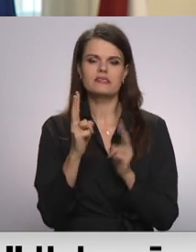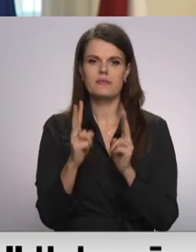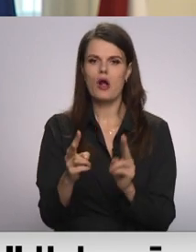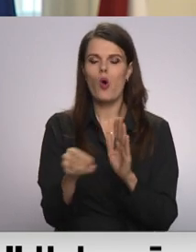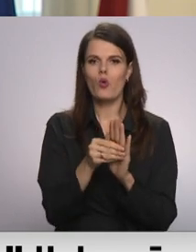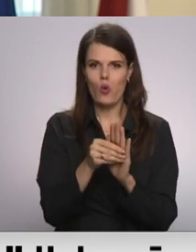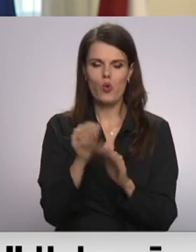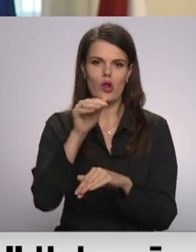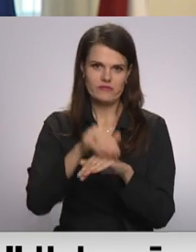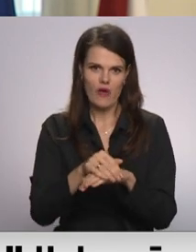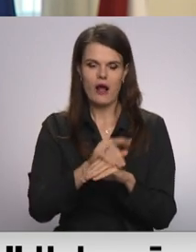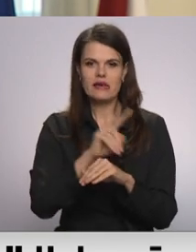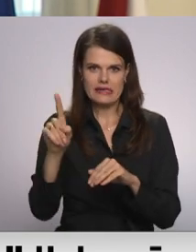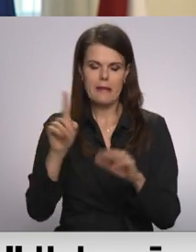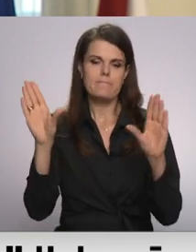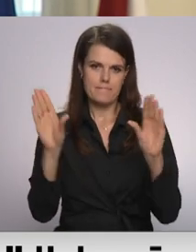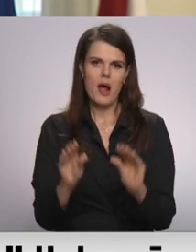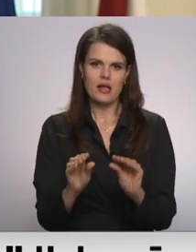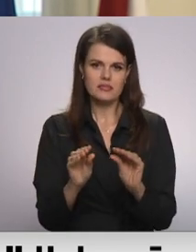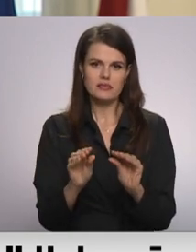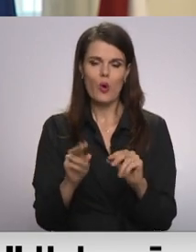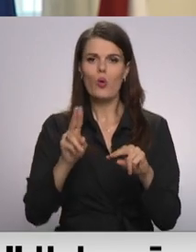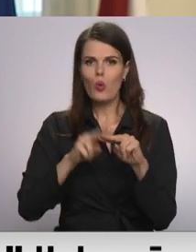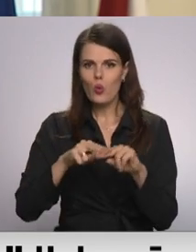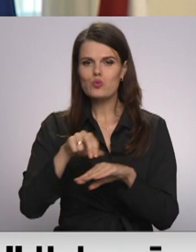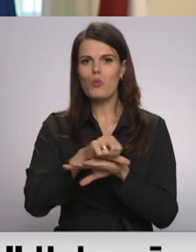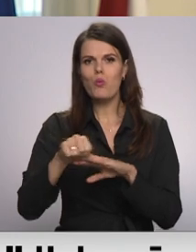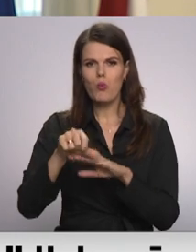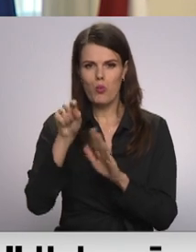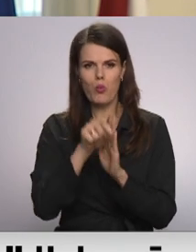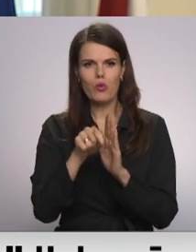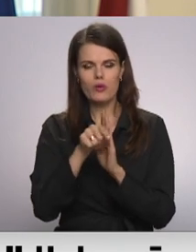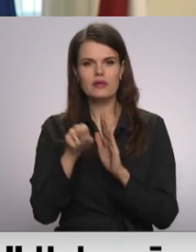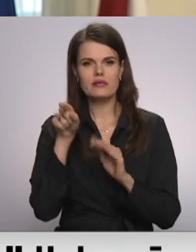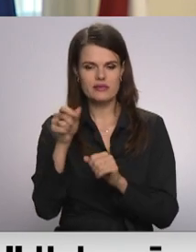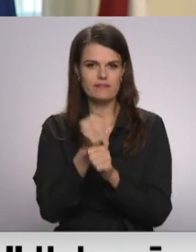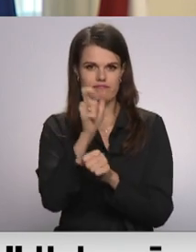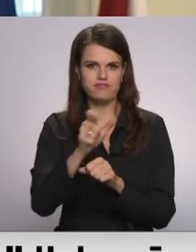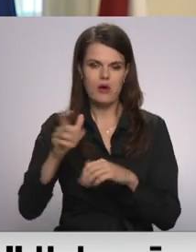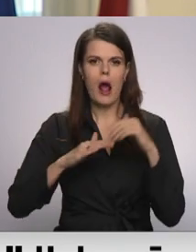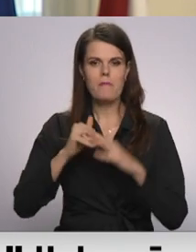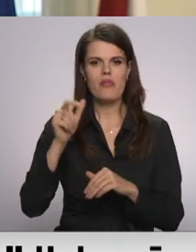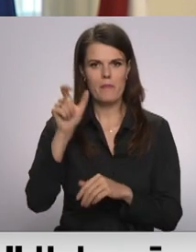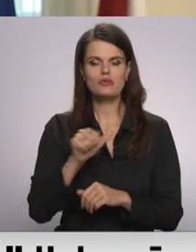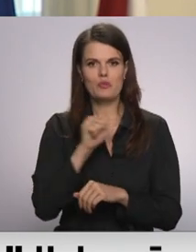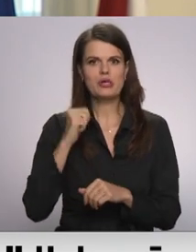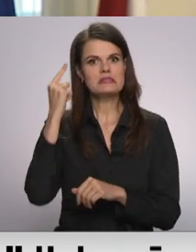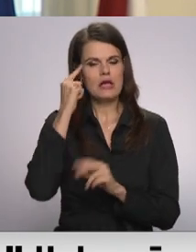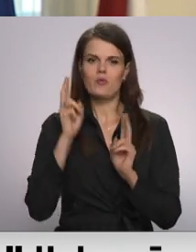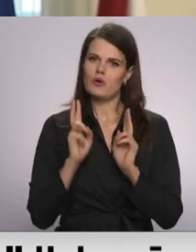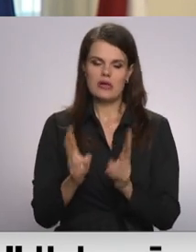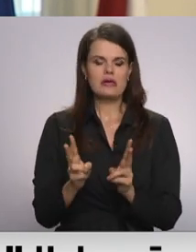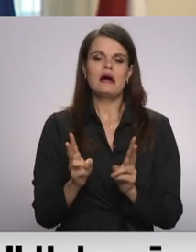kukuļošanas fakti ir krasi mazinājušies. Arī muitas amatpersonas izprot šo problemātiku un